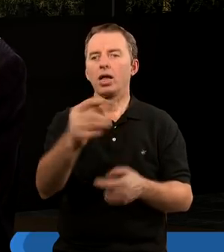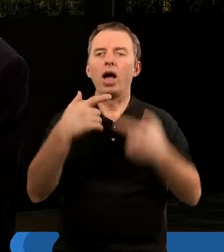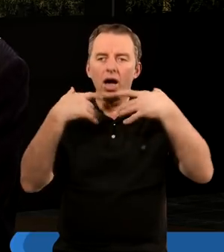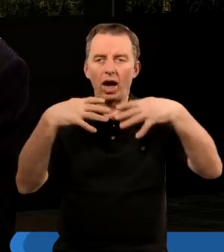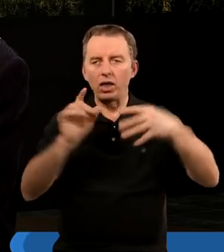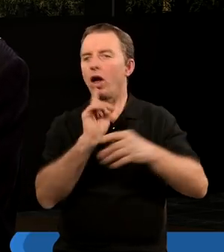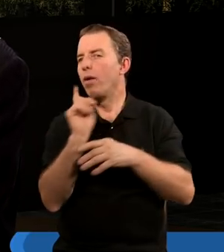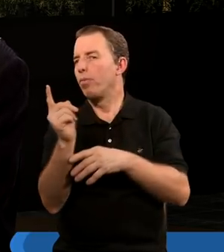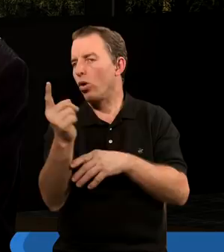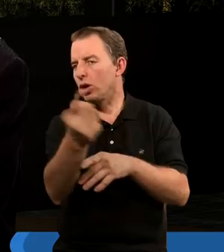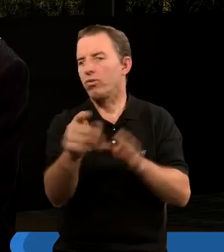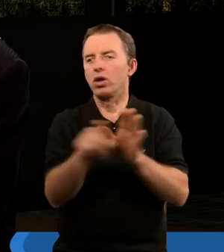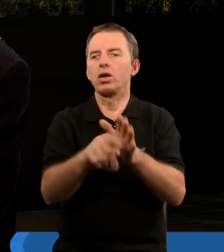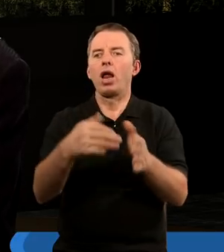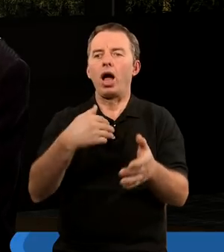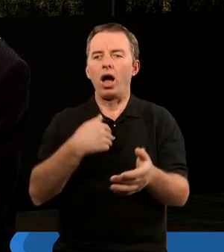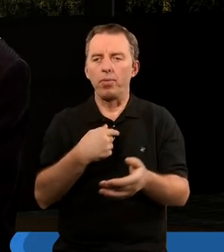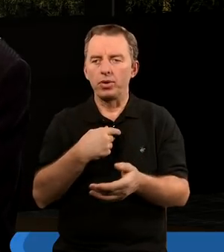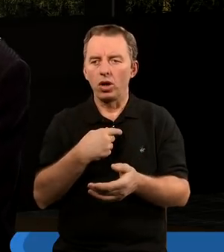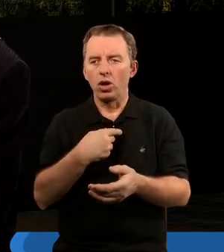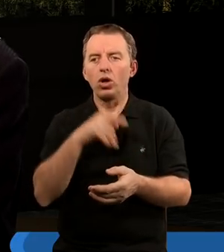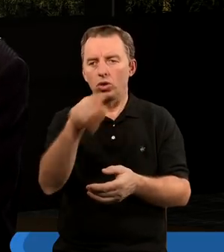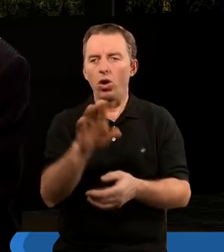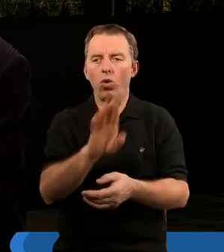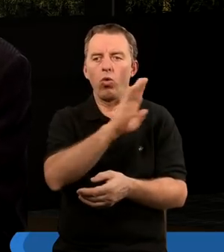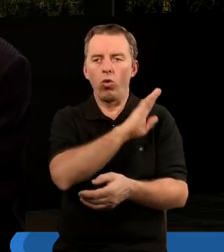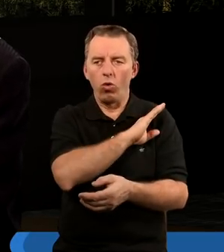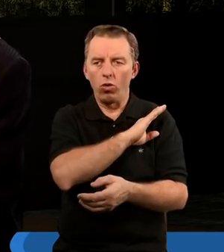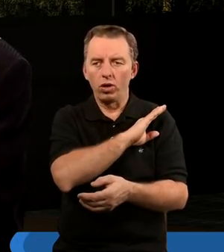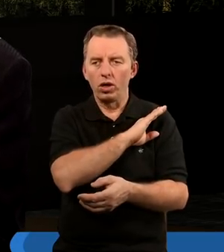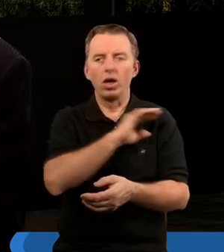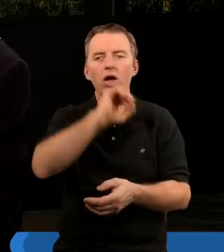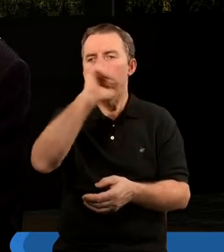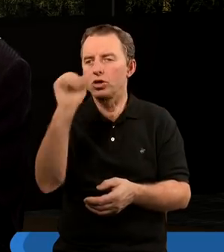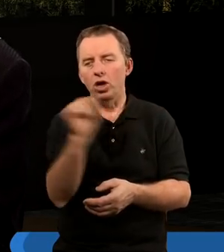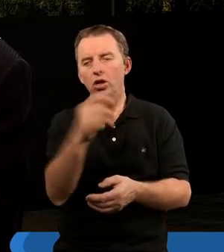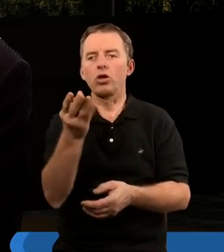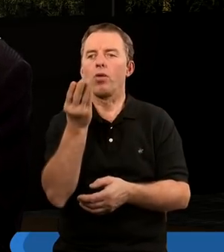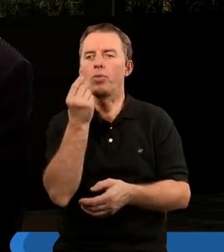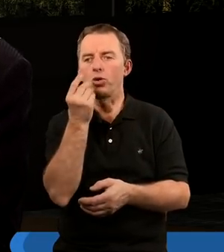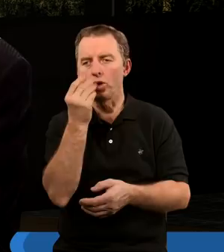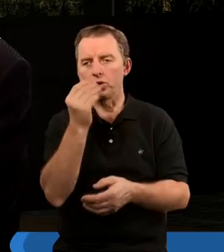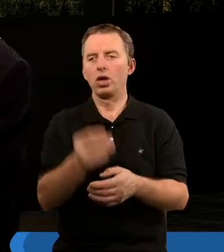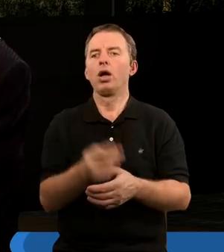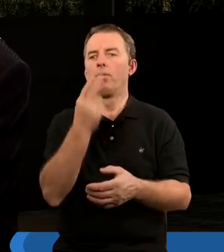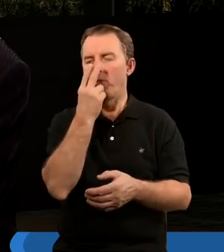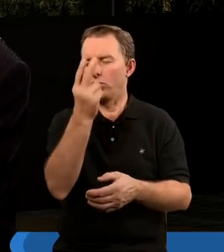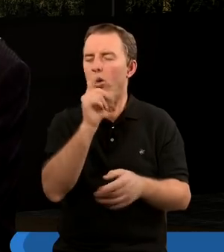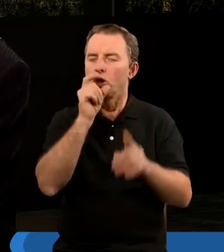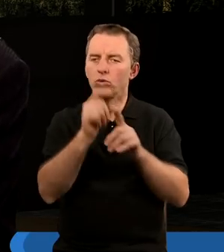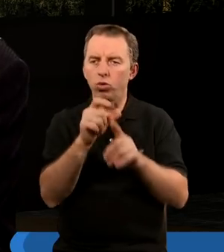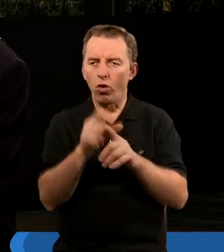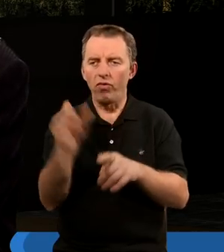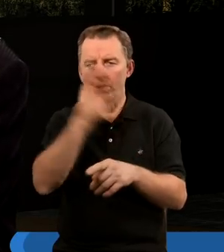radosne poselstwo dla mnie, bo to, że umrę, to żadne to pocieszenie. Popatrzmy, że